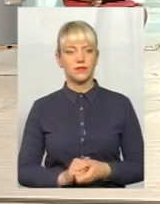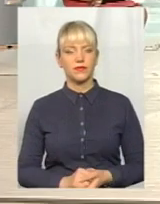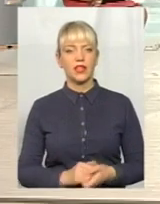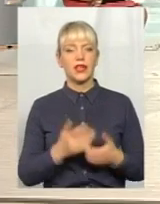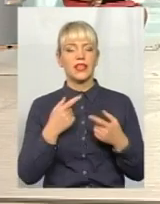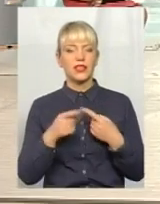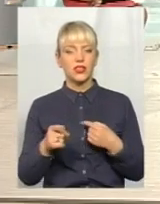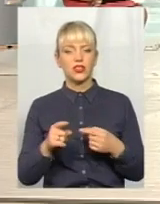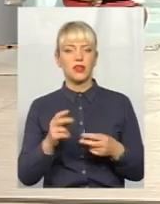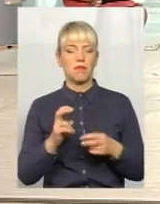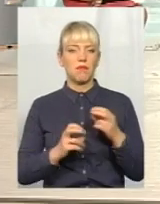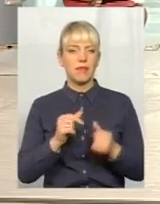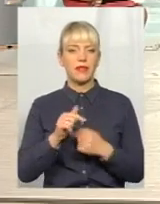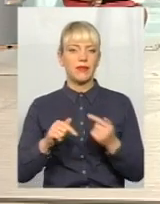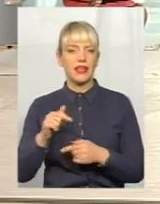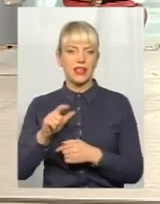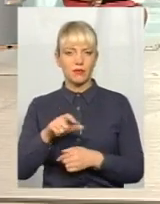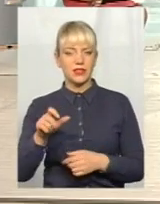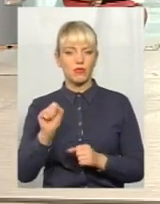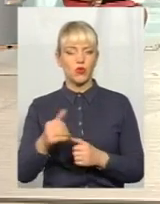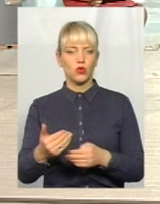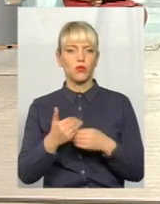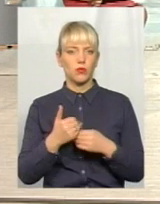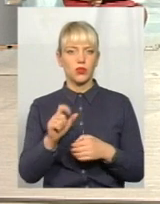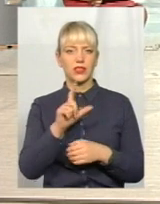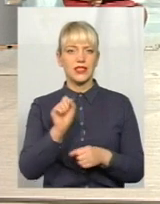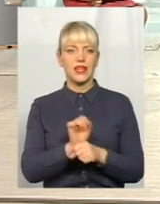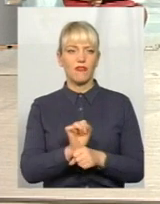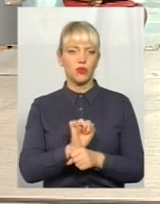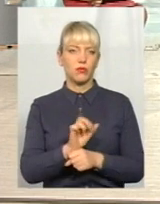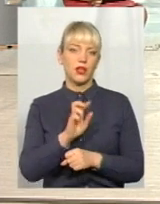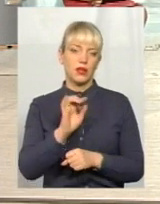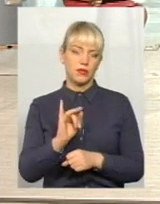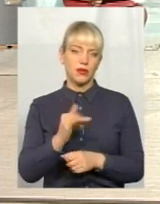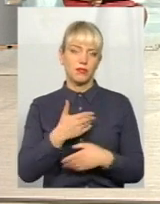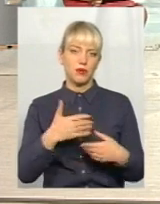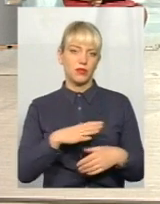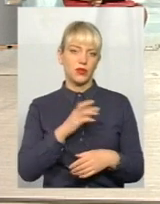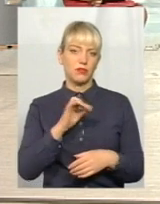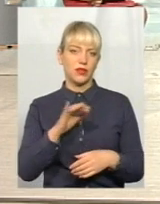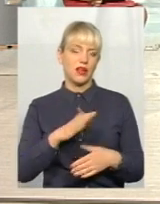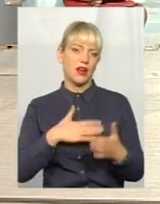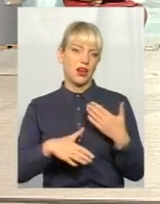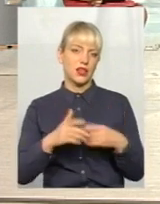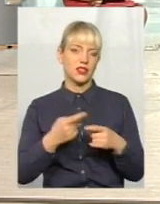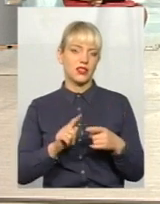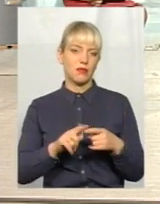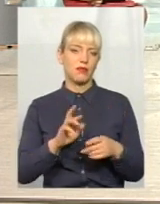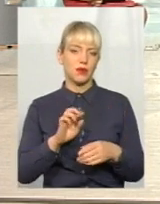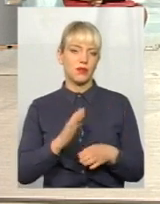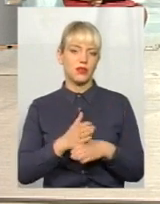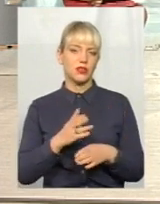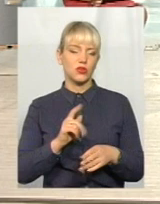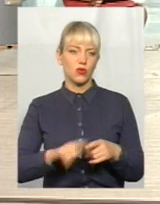інші підприємці можуть нам допомогти з автомобілем, то ми були б дуже раді, і це б прискорювало б створення такої